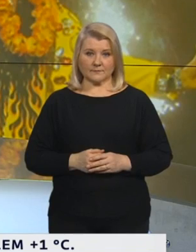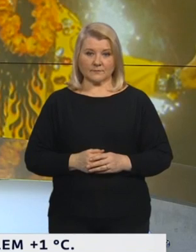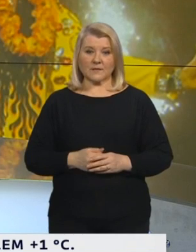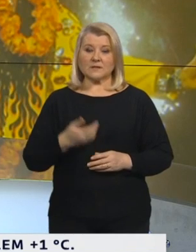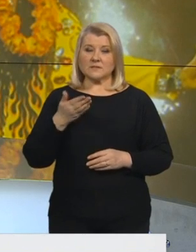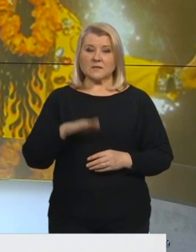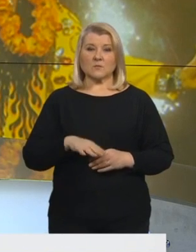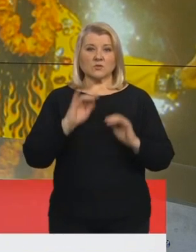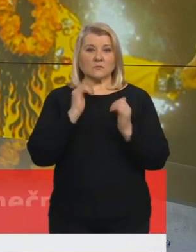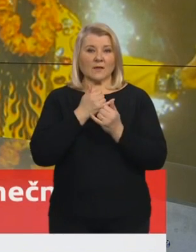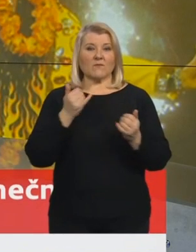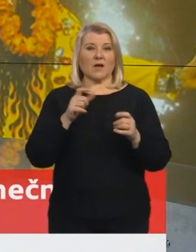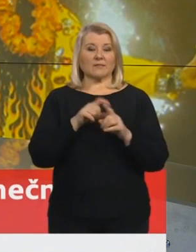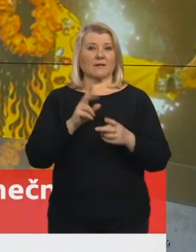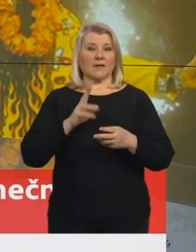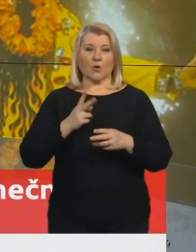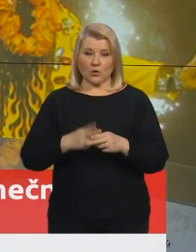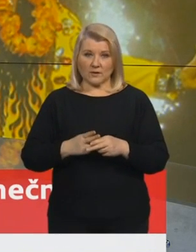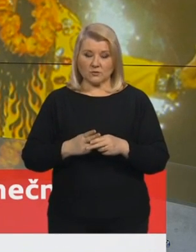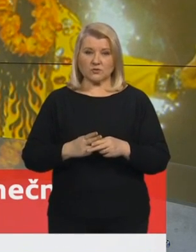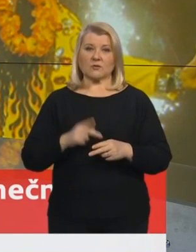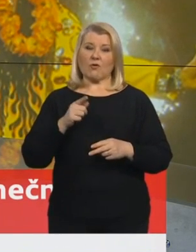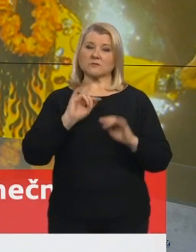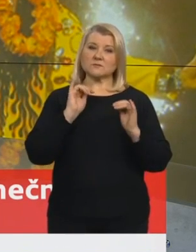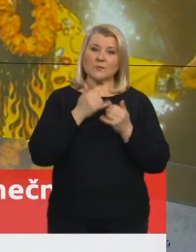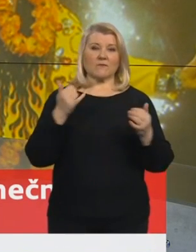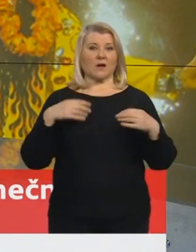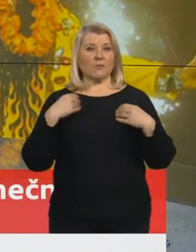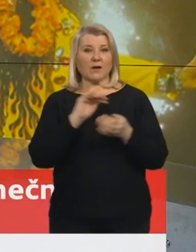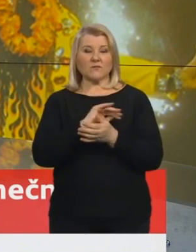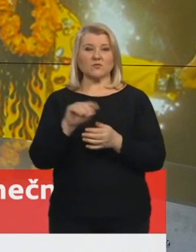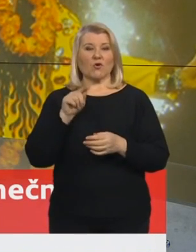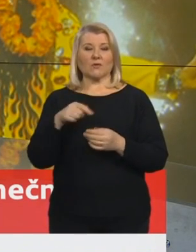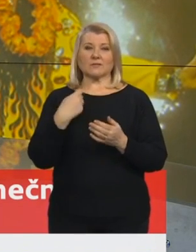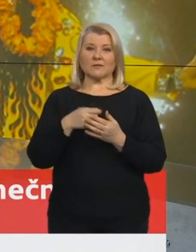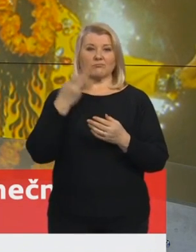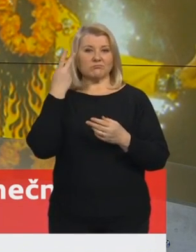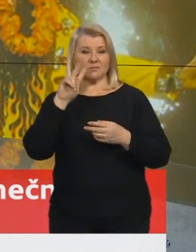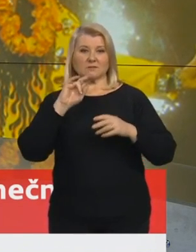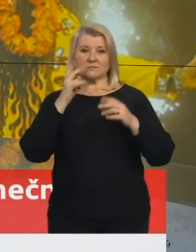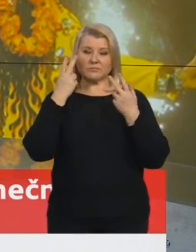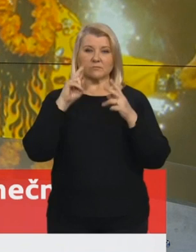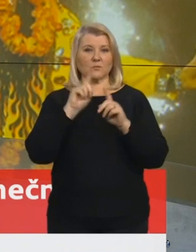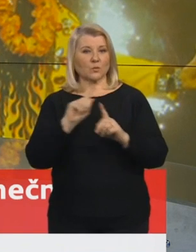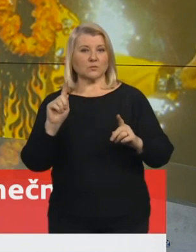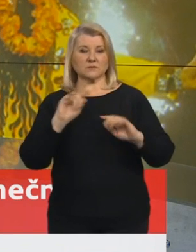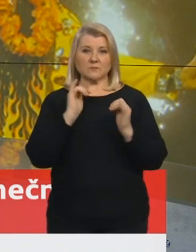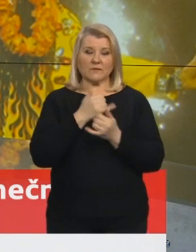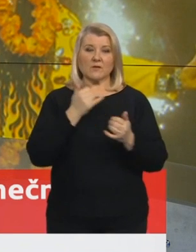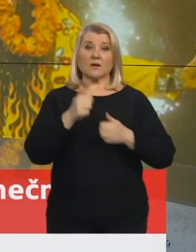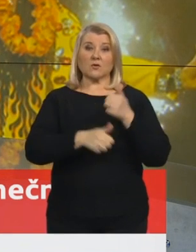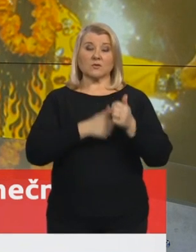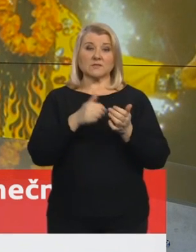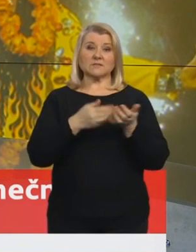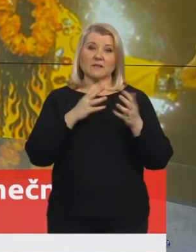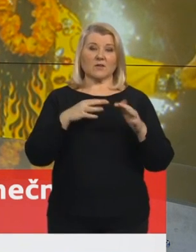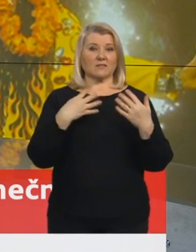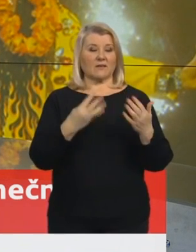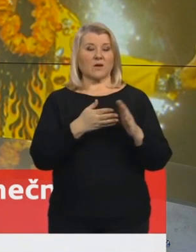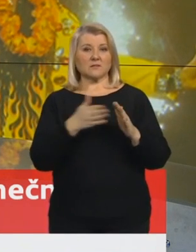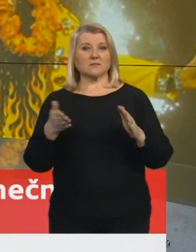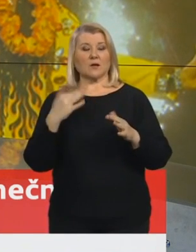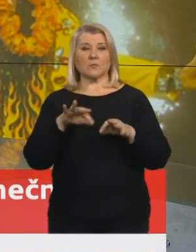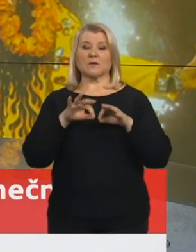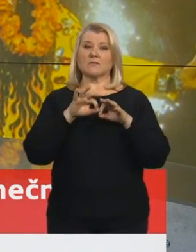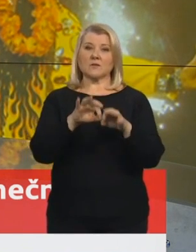Zemřel Daniel Nekonečný, zpěvák a bavič, který se proslavil svými extravagantními vystoupeními. Od 90. let byl frontmanem